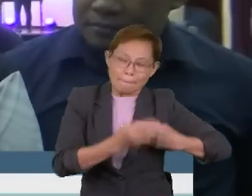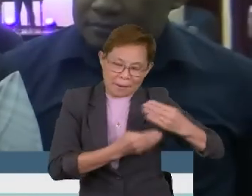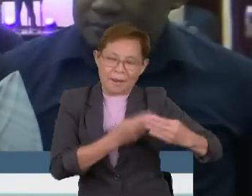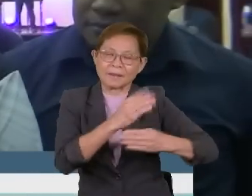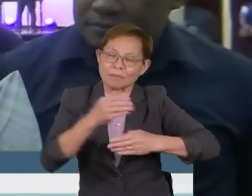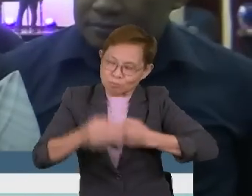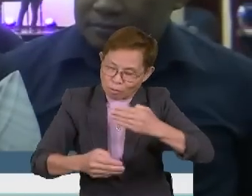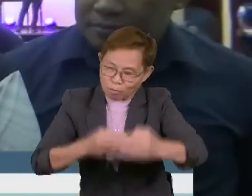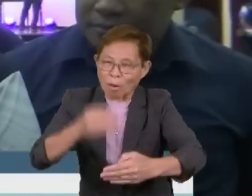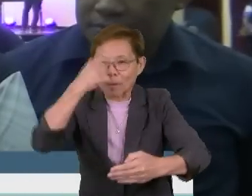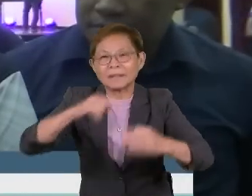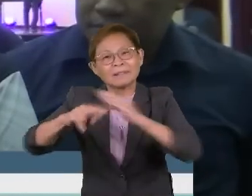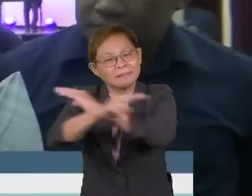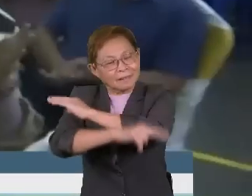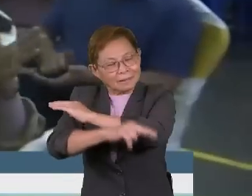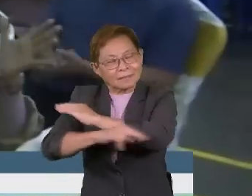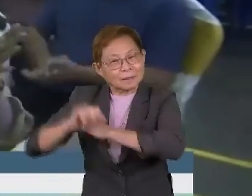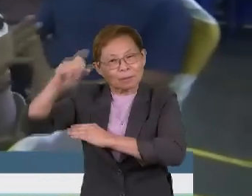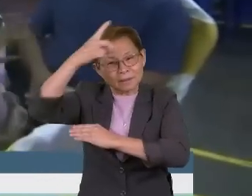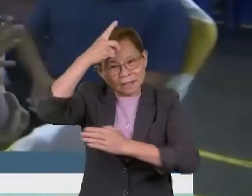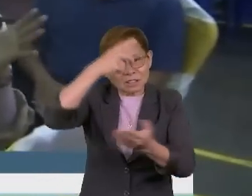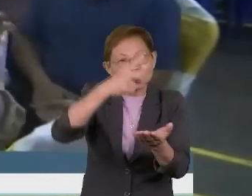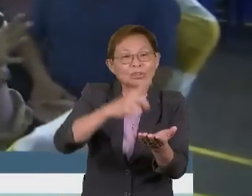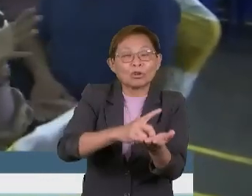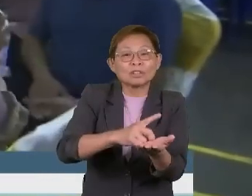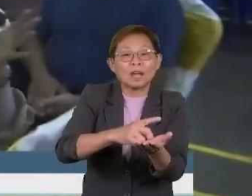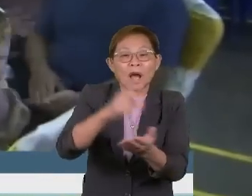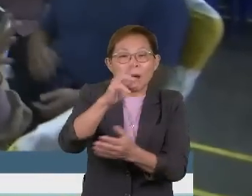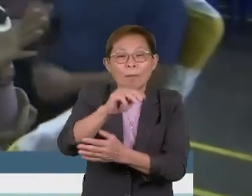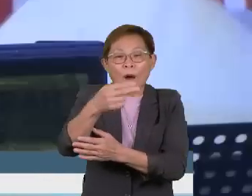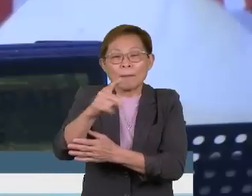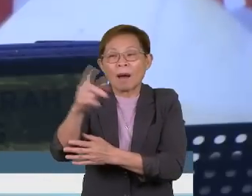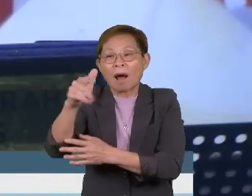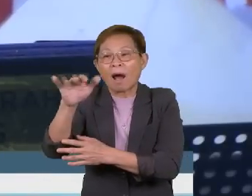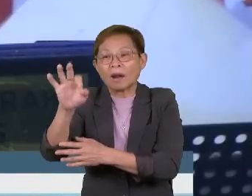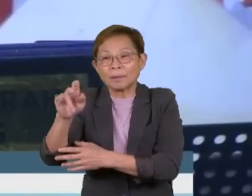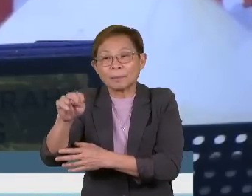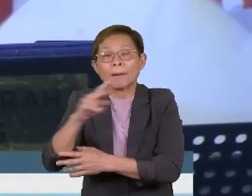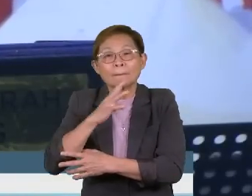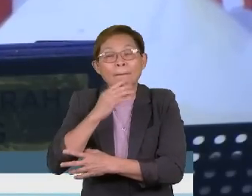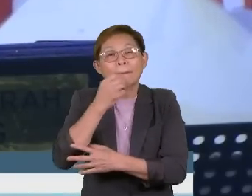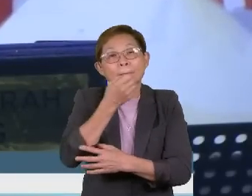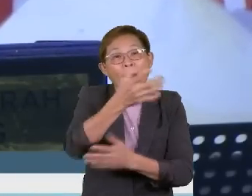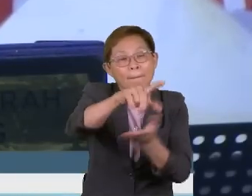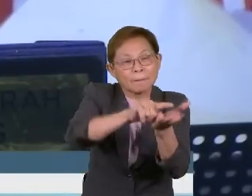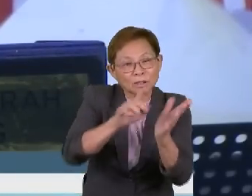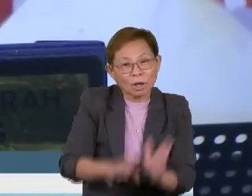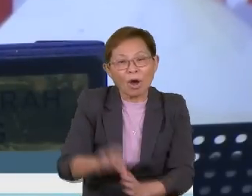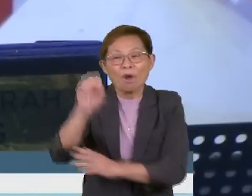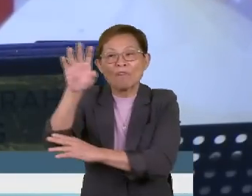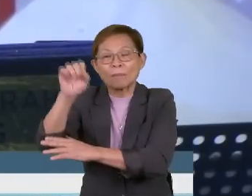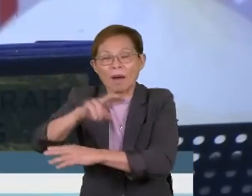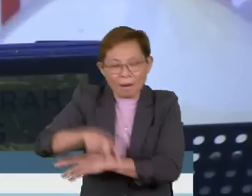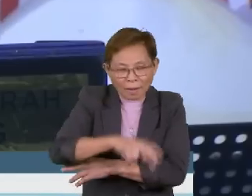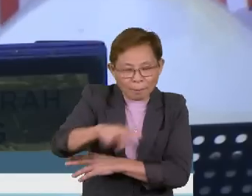kemajuan bagi negeri kita. Datuk Dr. Mohd Arifin menyatakan demikian kepada pemberitaan dalam Majlis Infiesta di